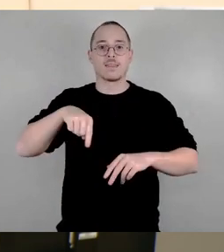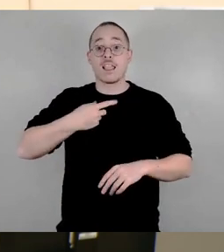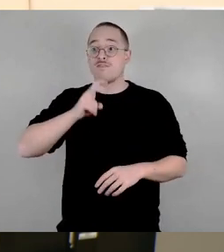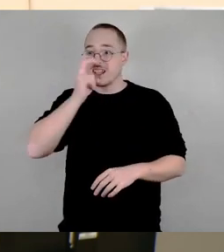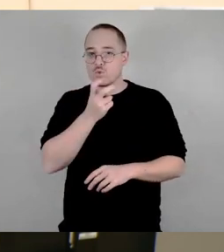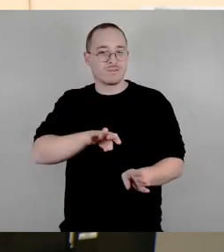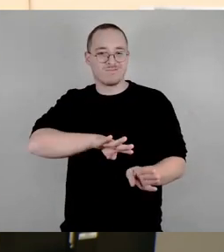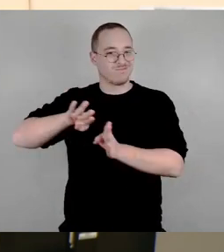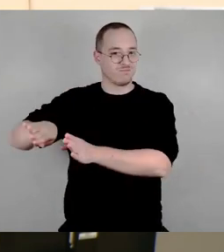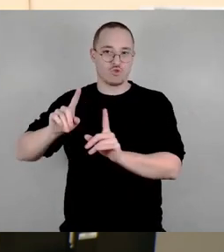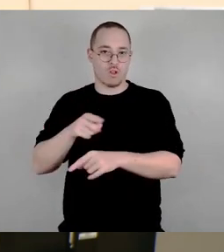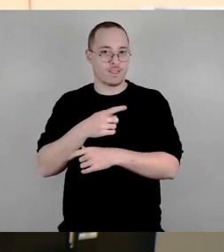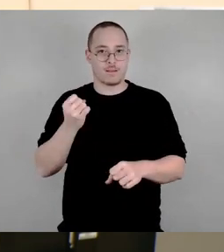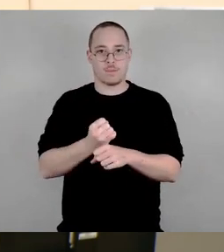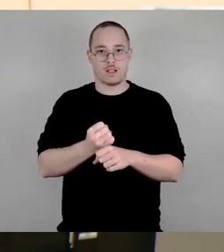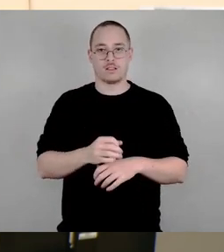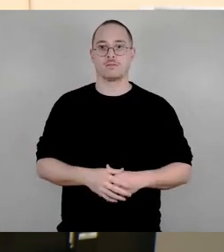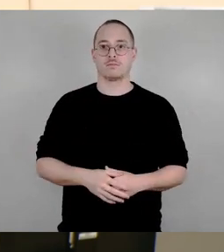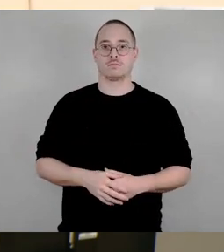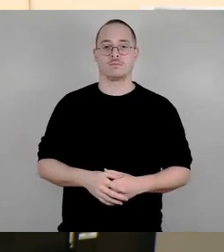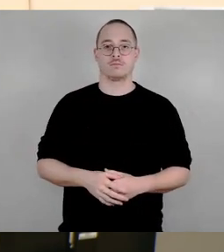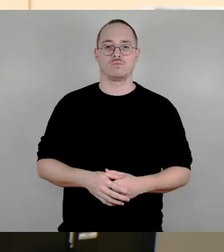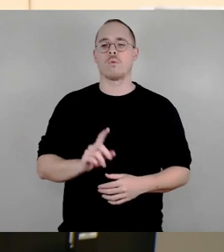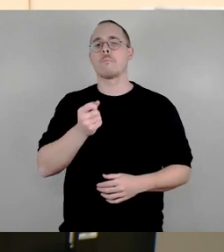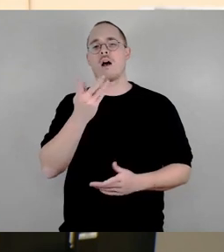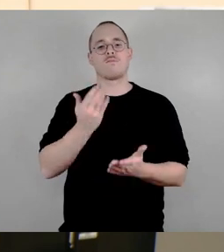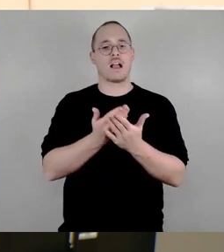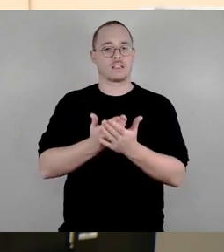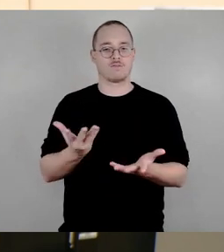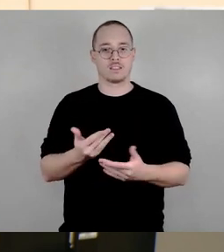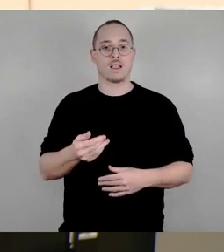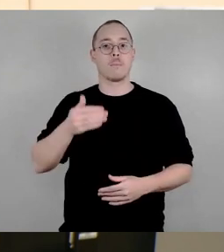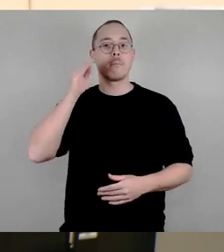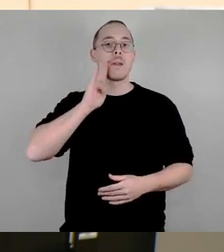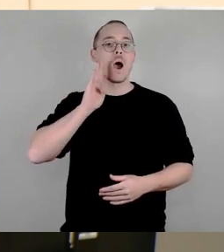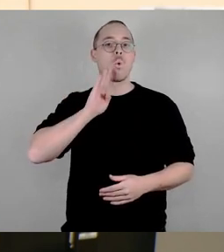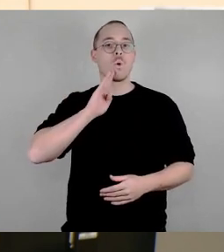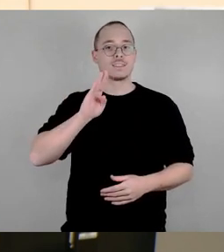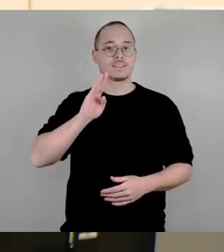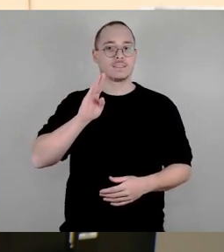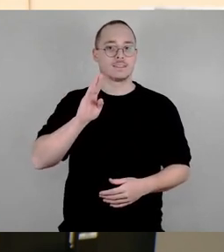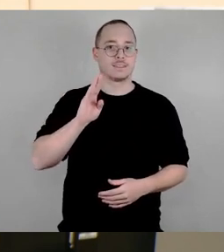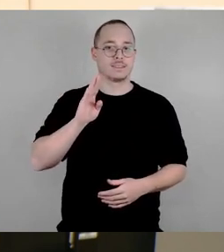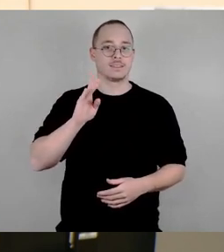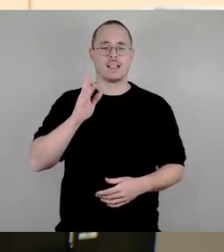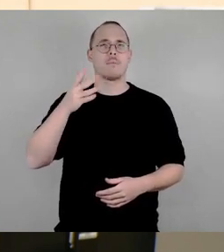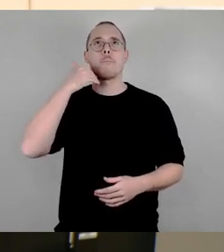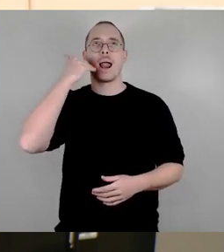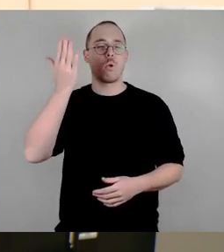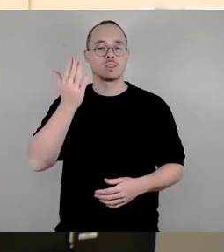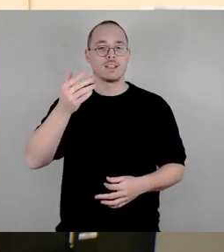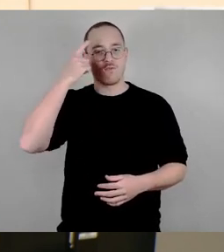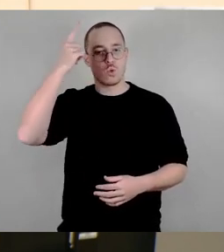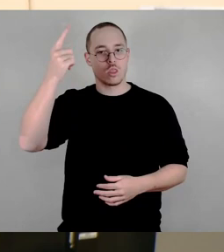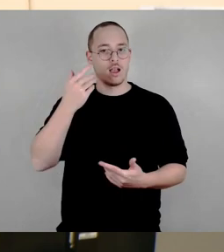hat seit 2018 um 13 Prozent abgenommen. Laut Unfallstatistik